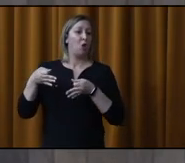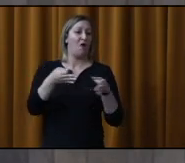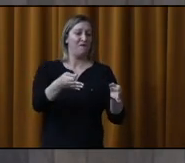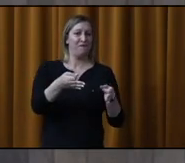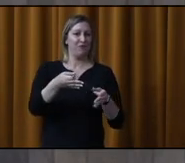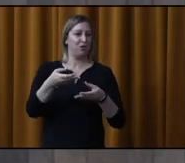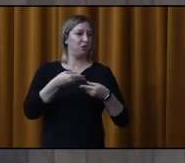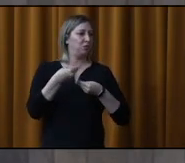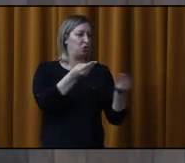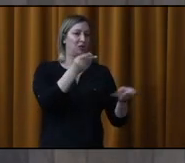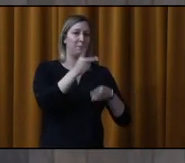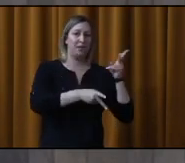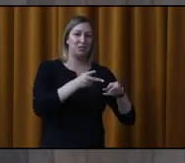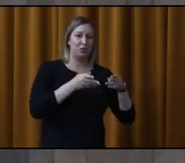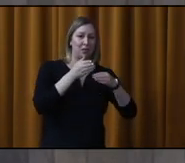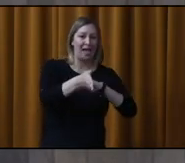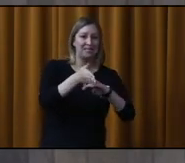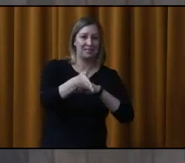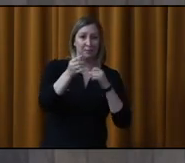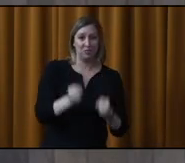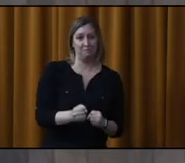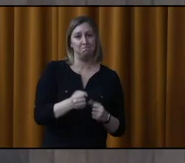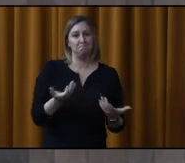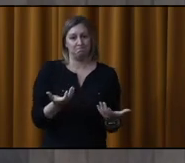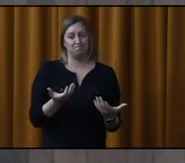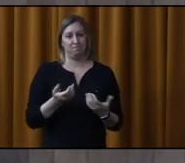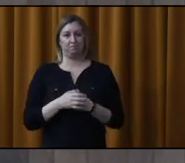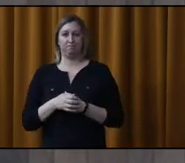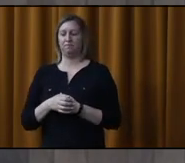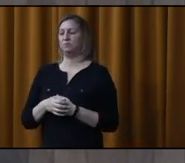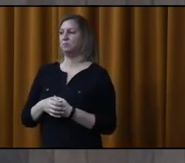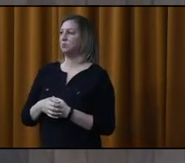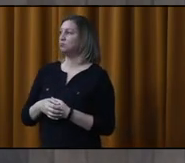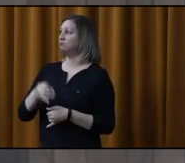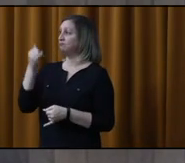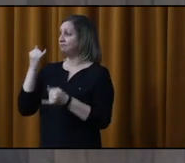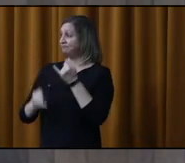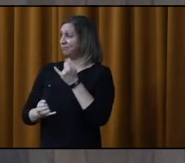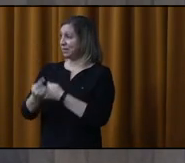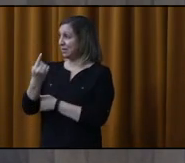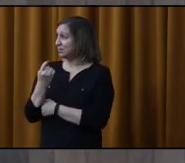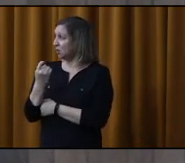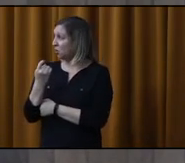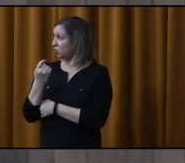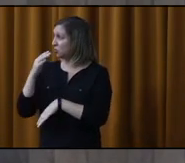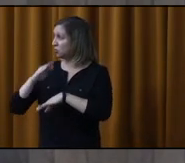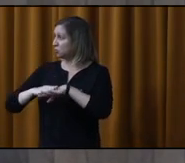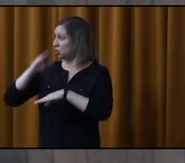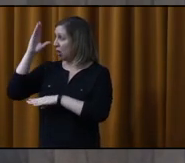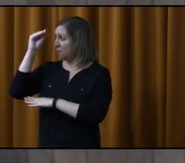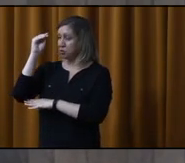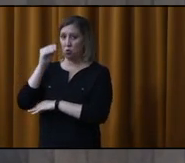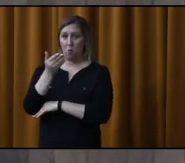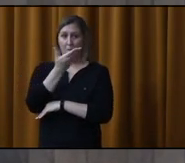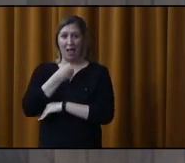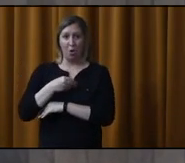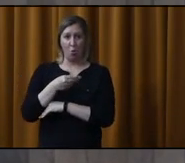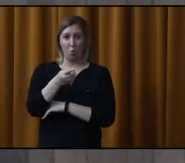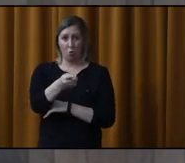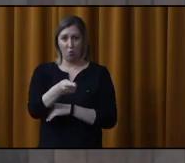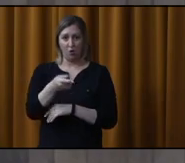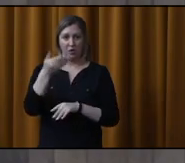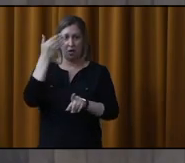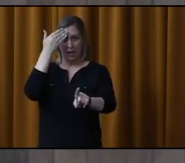citoyens. Donc, j'espère que ça répond à votre question. Dernière question, donc, de M. Belleau. Donc,